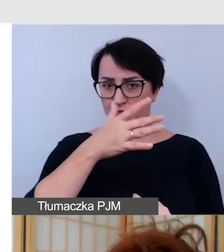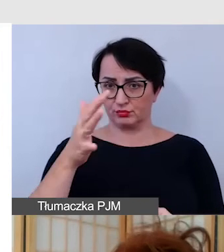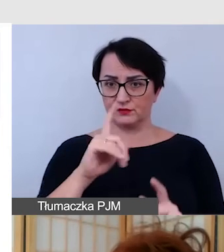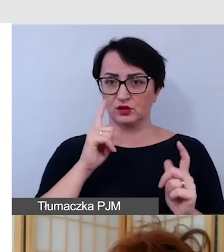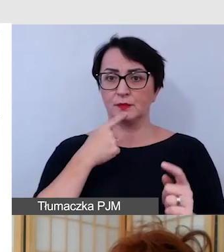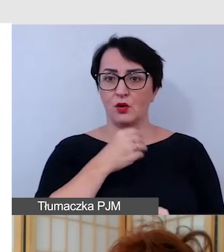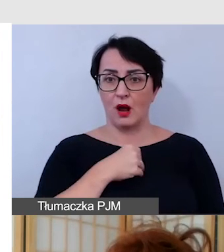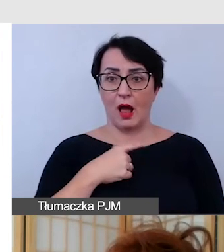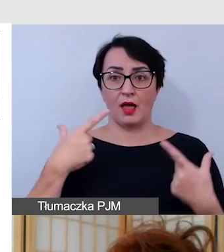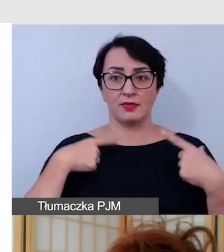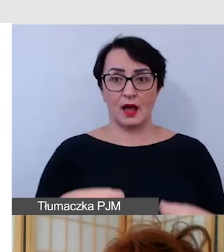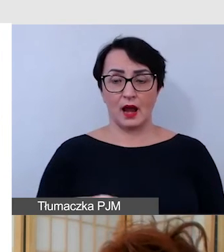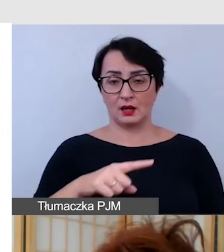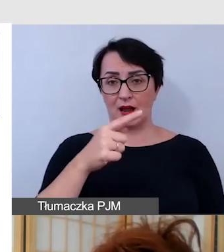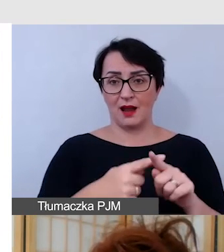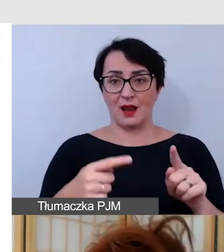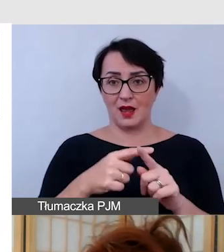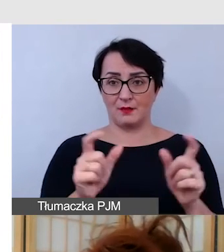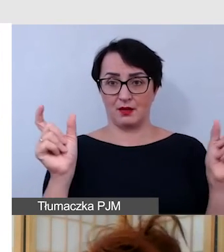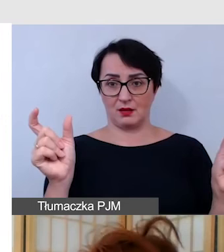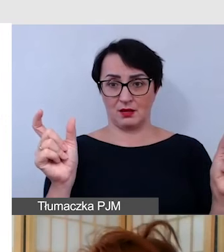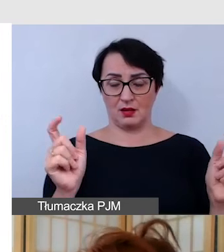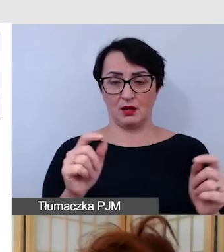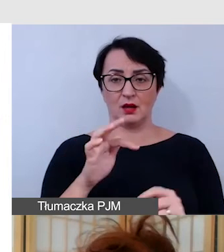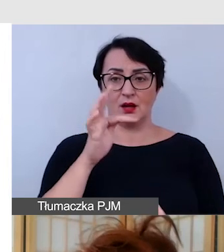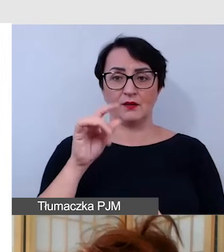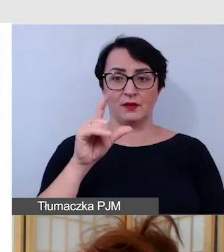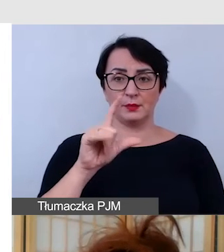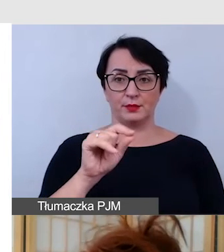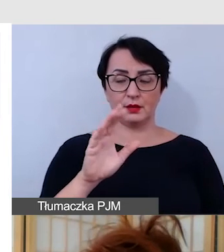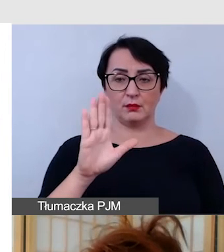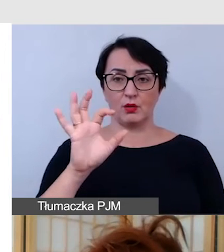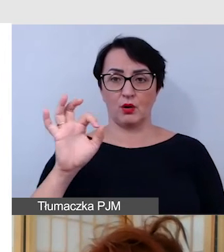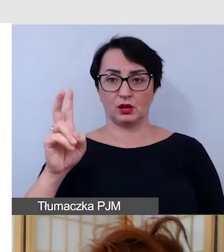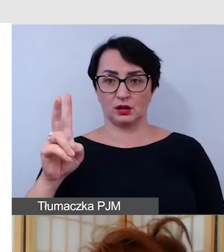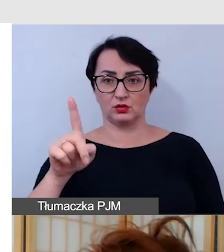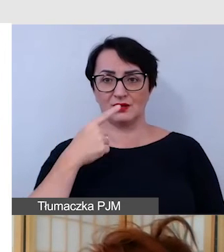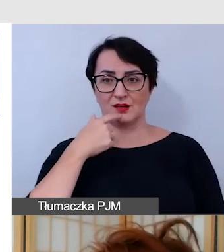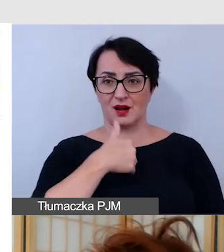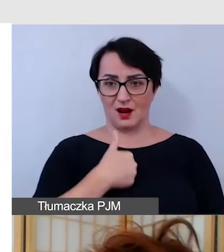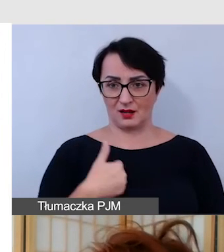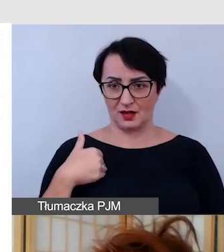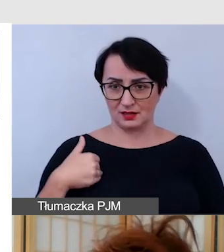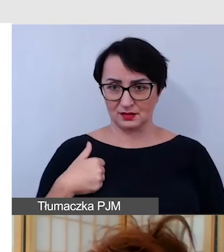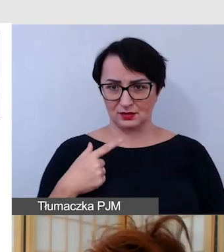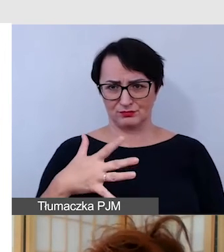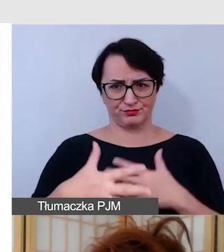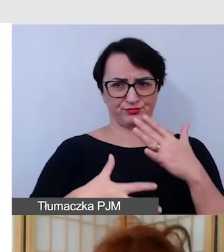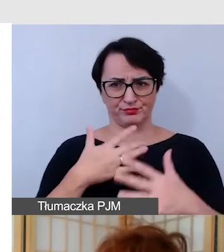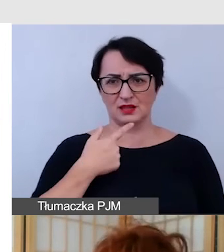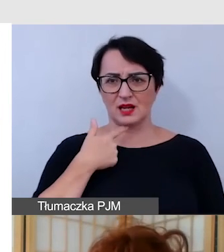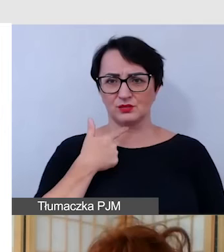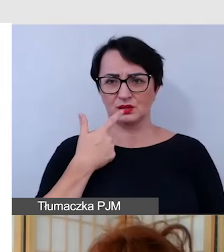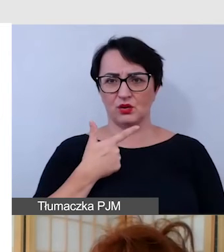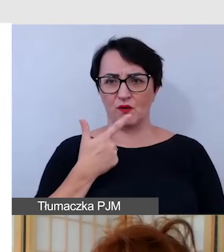nagle mamy elementy tego mechanizmu flipbooka w języku angielskim, to jest to mieszanka języków.